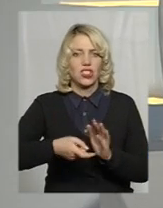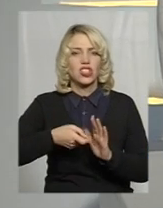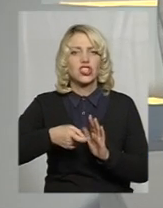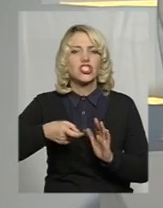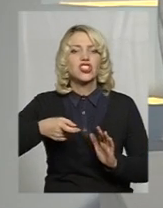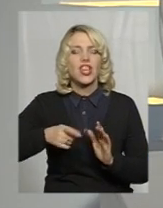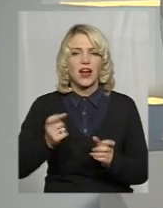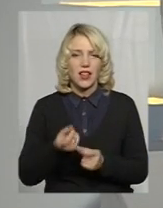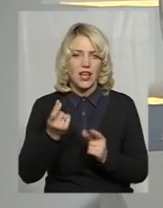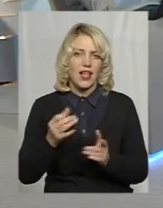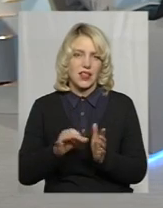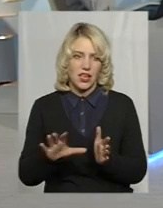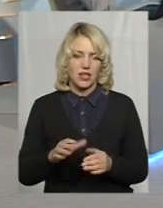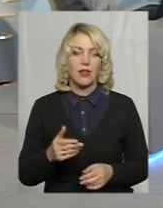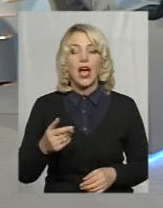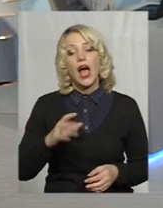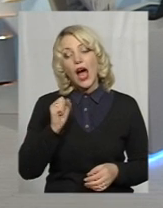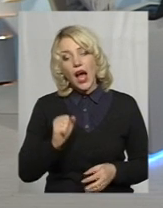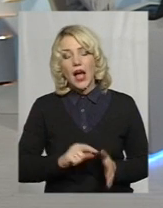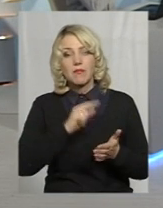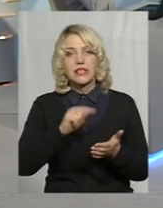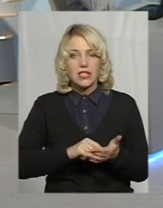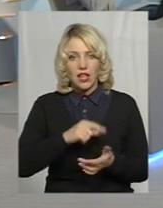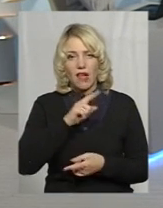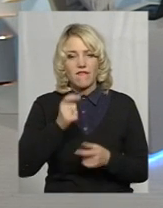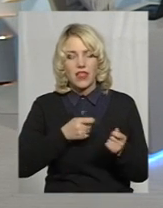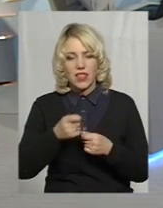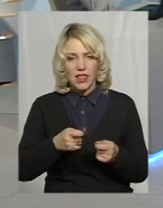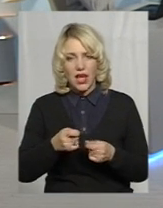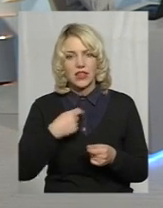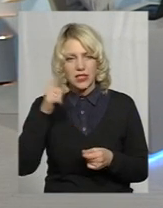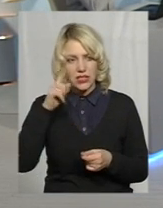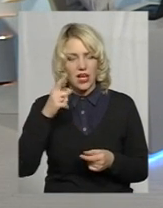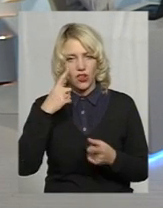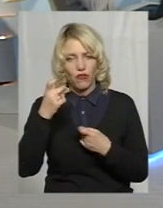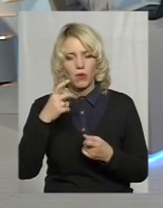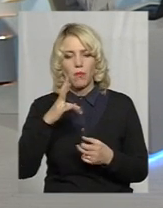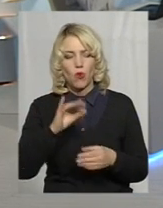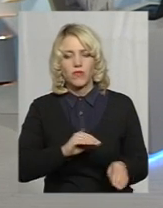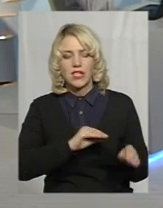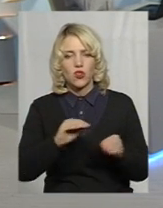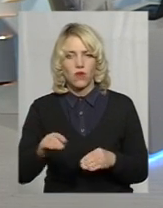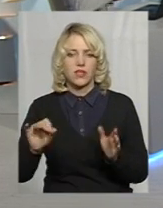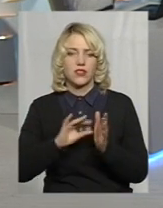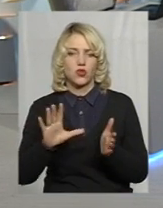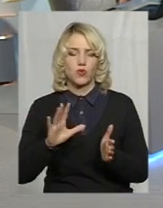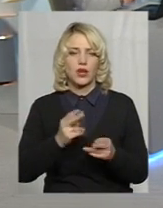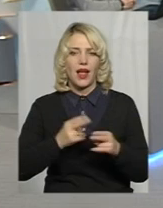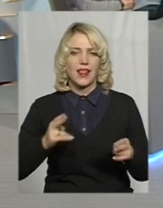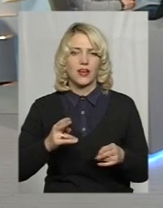міська рада володіє інформацією, яка зараз тенденція до встановлення сонячних електростанцій, сонячних батарей?